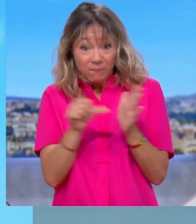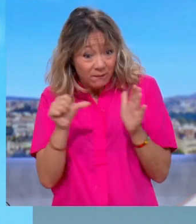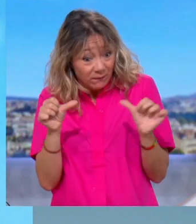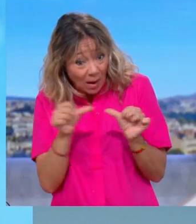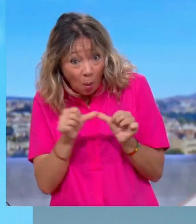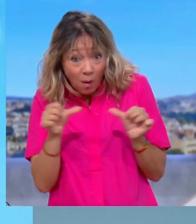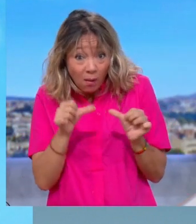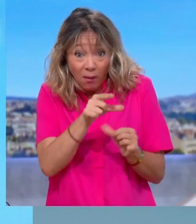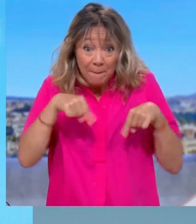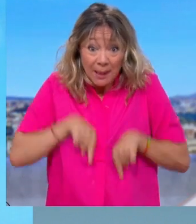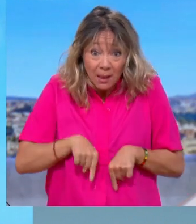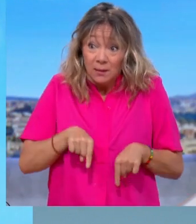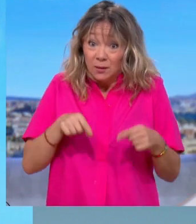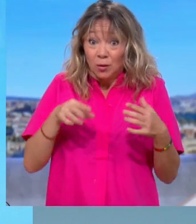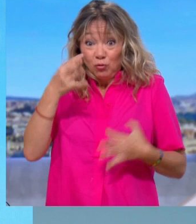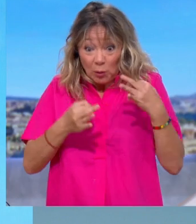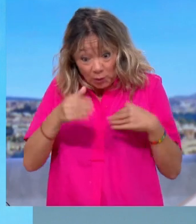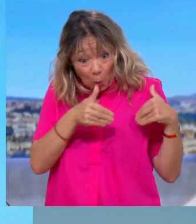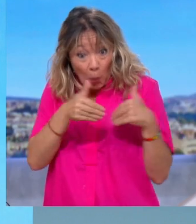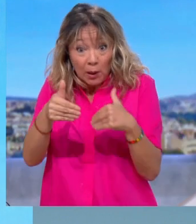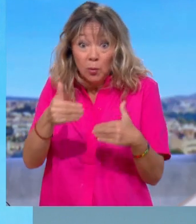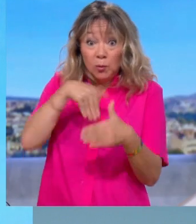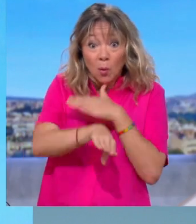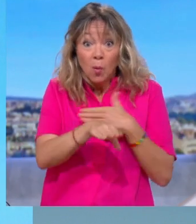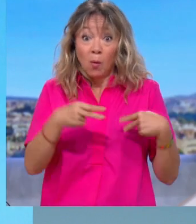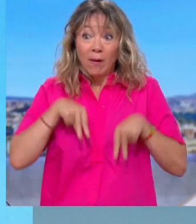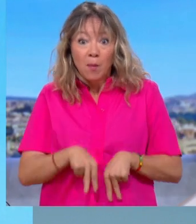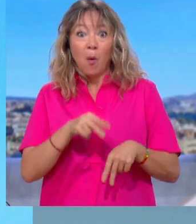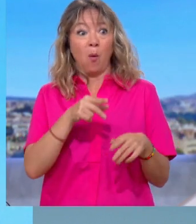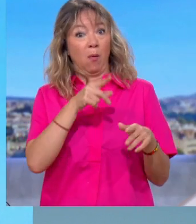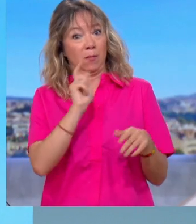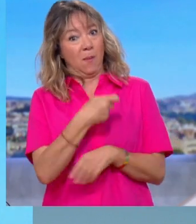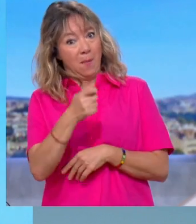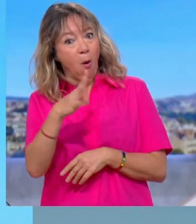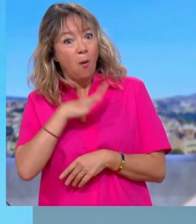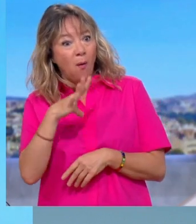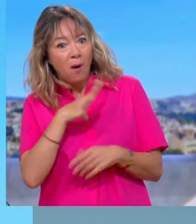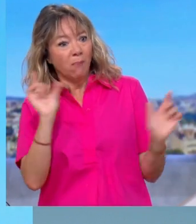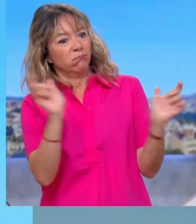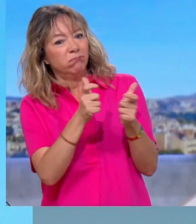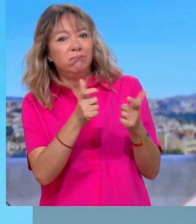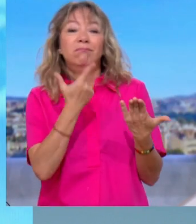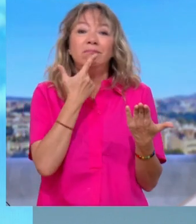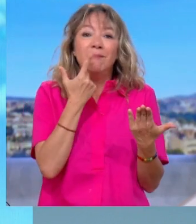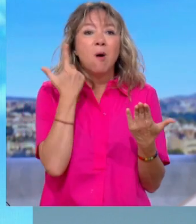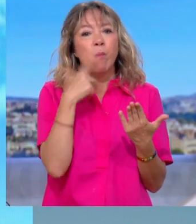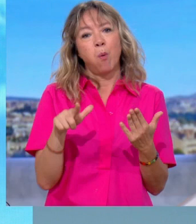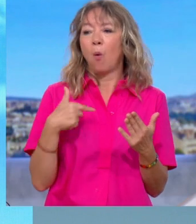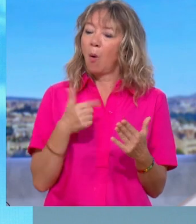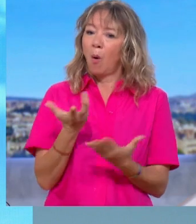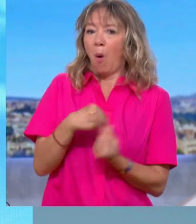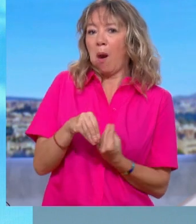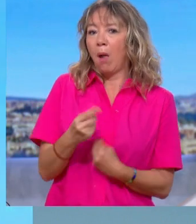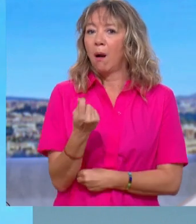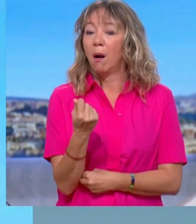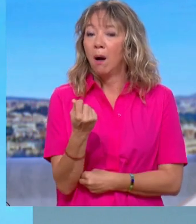garde des Sceaux, mis sur le tutelle des magistrats et qu'il se refuse à démissionner alors qu'il est mis en examen pour prise illégale d'intérêt ? vous renvoyez Éric La désobéissance civile, a permis,